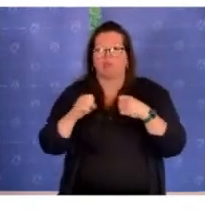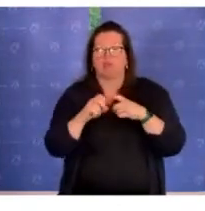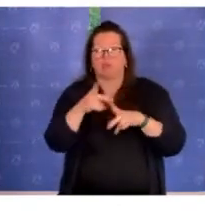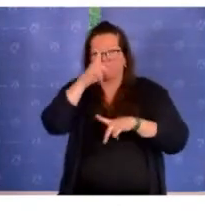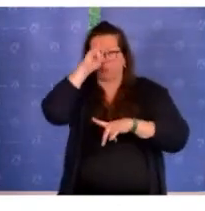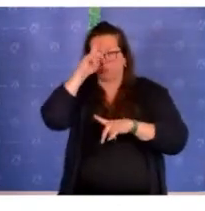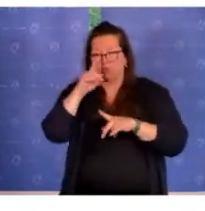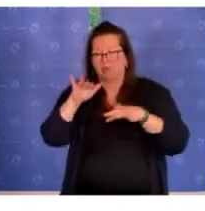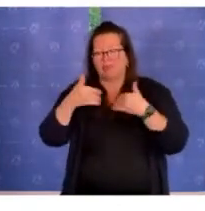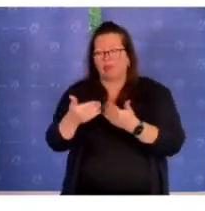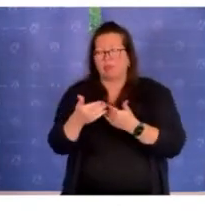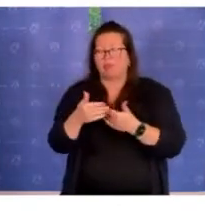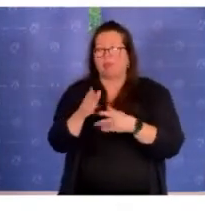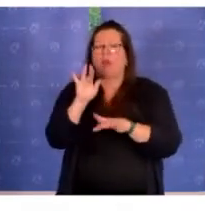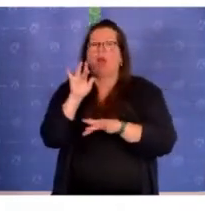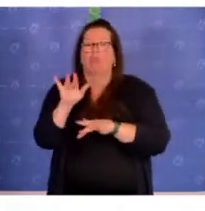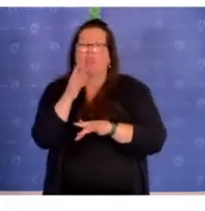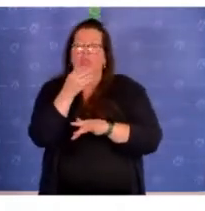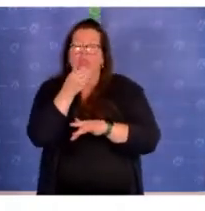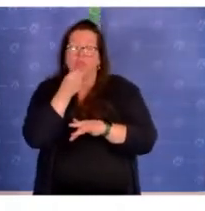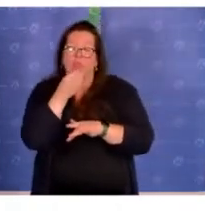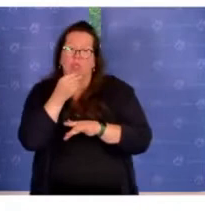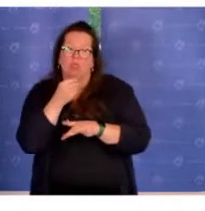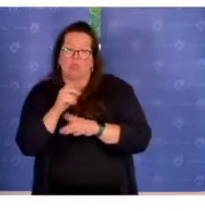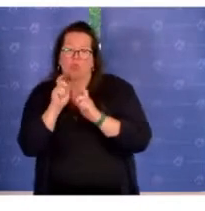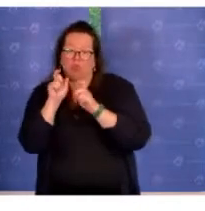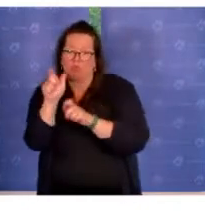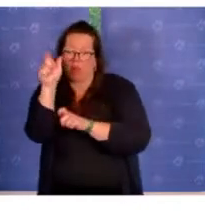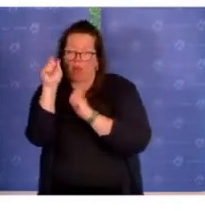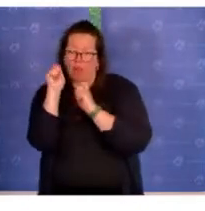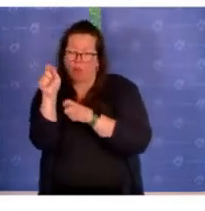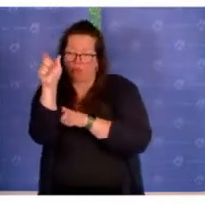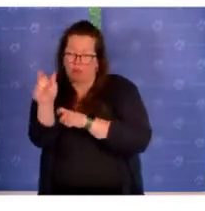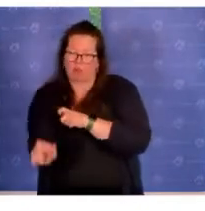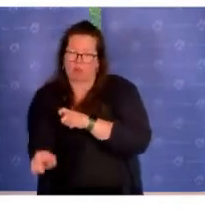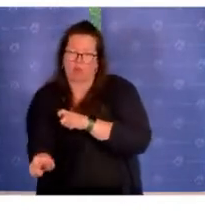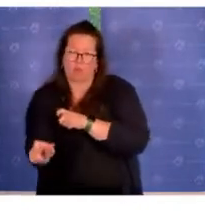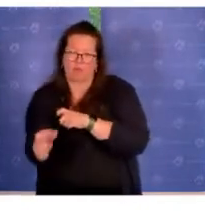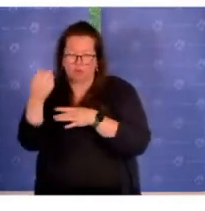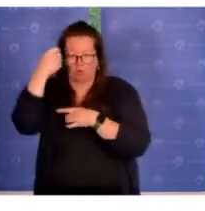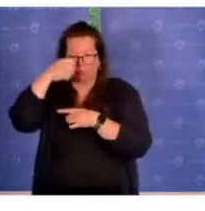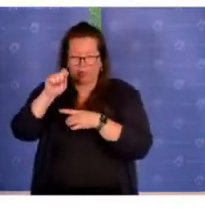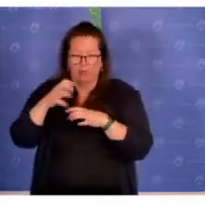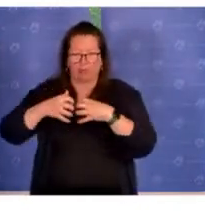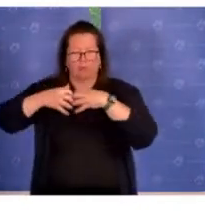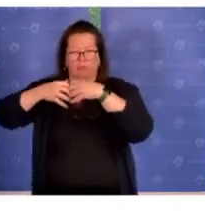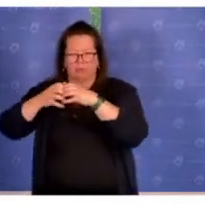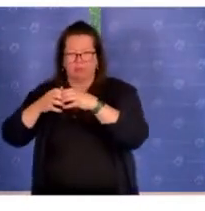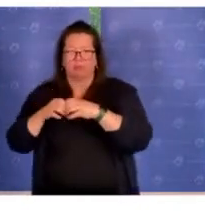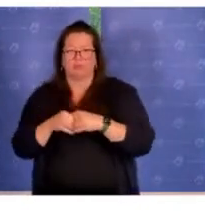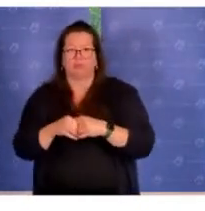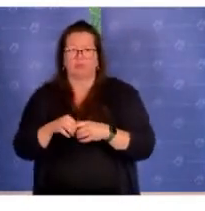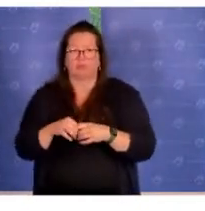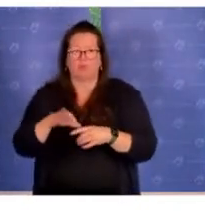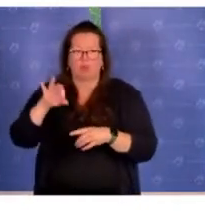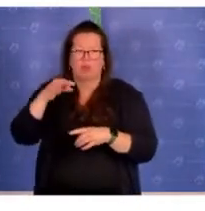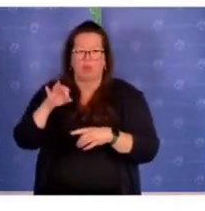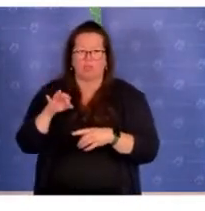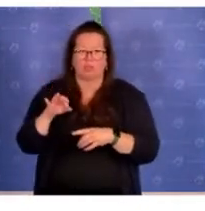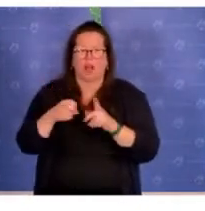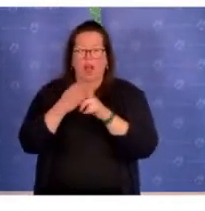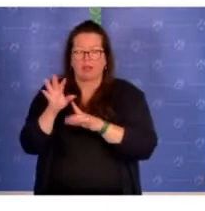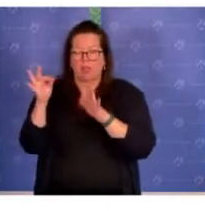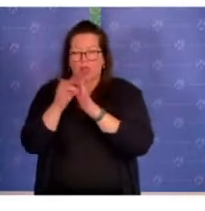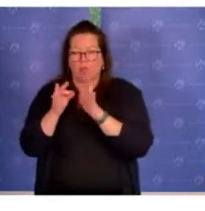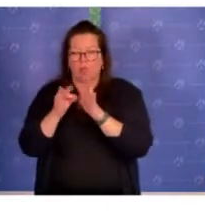Antisemitismusbeauftragte haben, auch als erstes Berlin diese Beauftragten initiiert hat und im Einzelnen werden Sie gleich noch ein paar